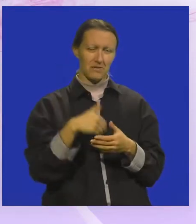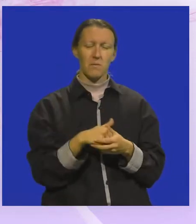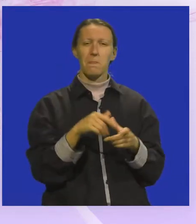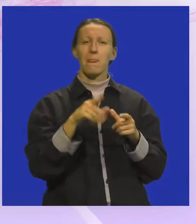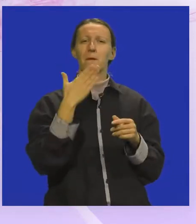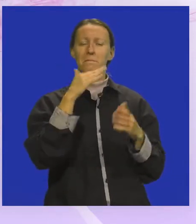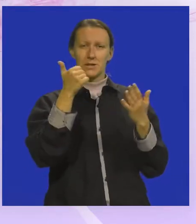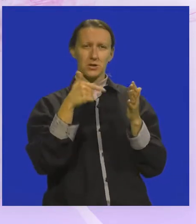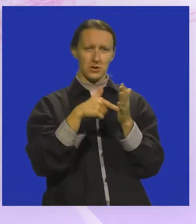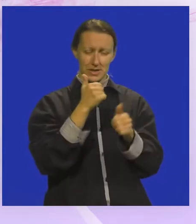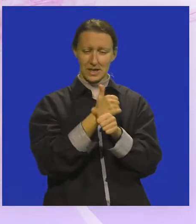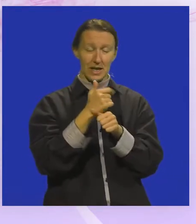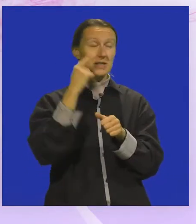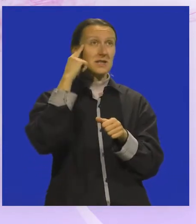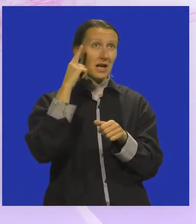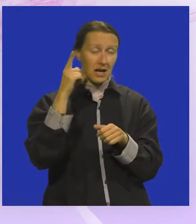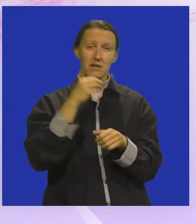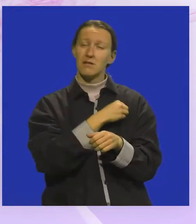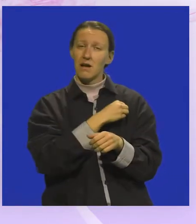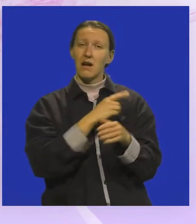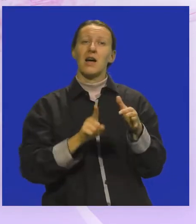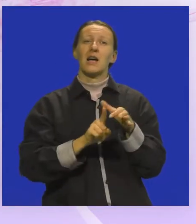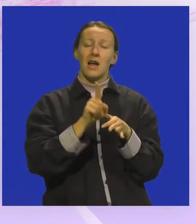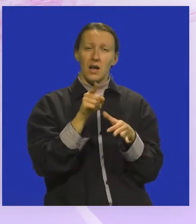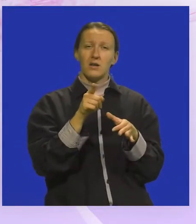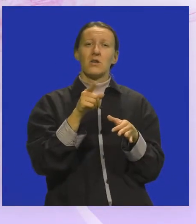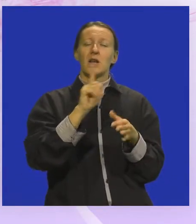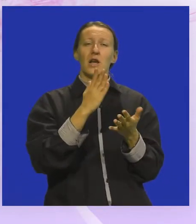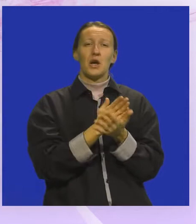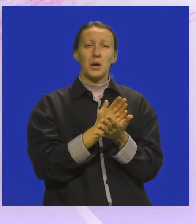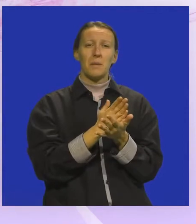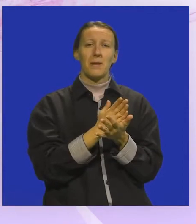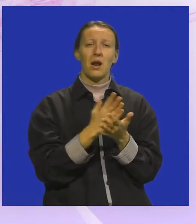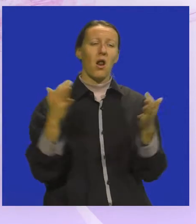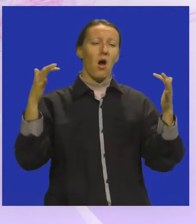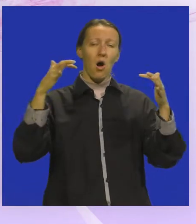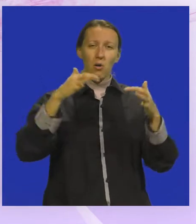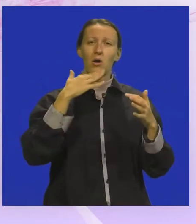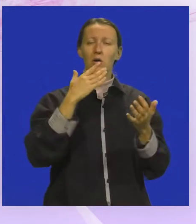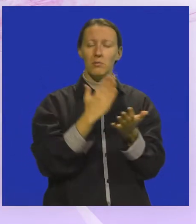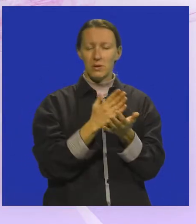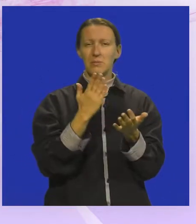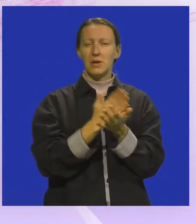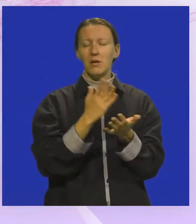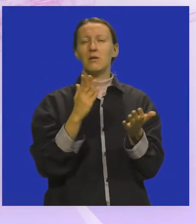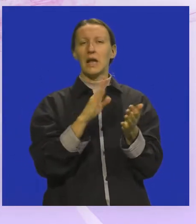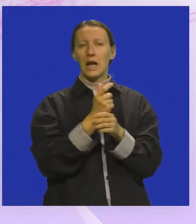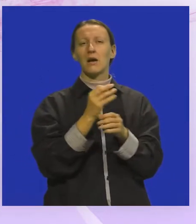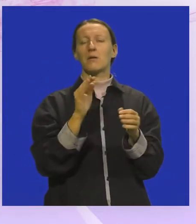petak šestoga, 11. saznali smo rezultate, nije bilo onog kupljanja kako bi to inače bilo, nego